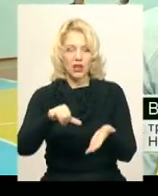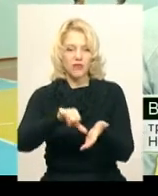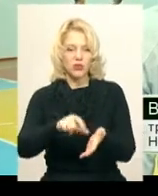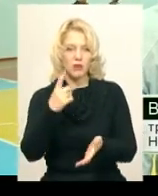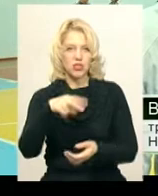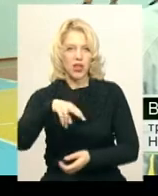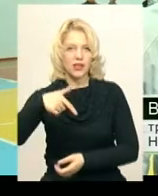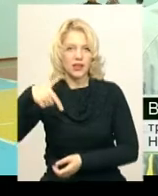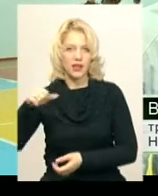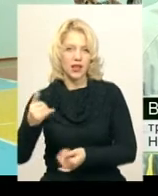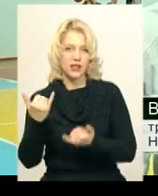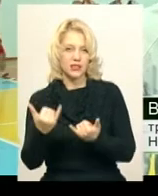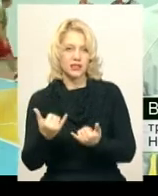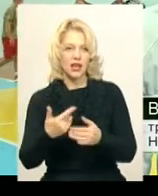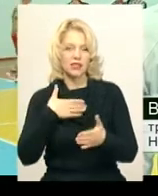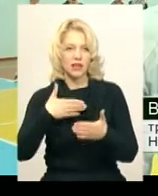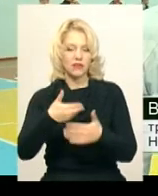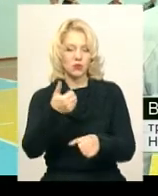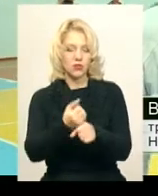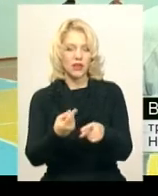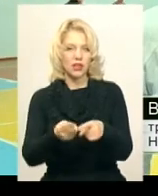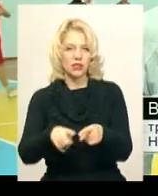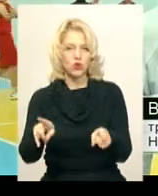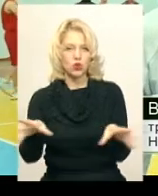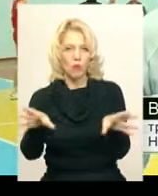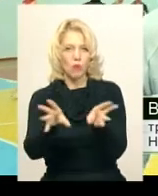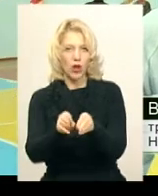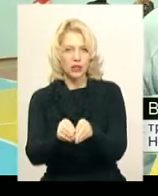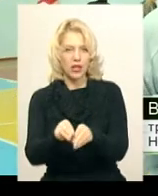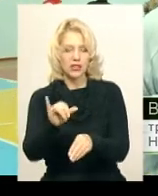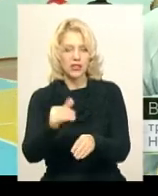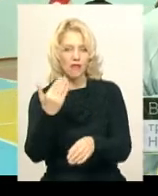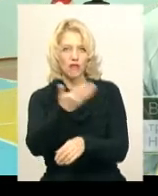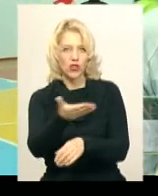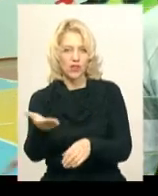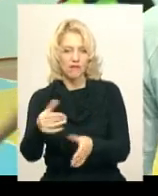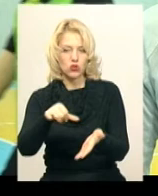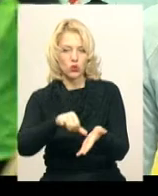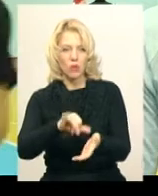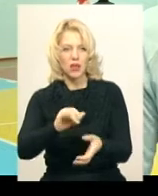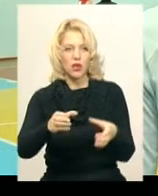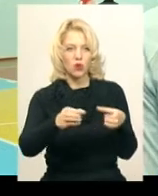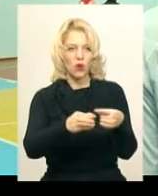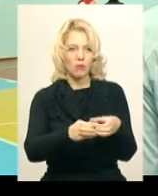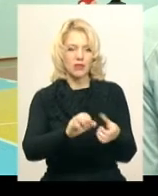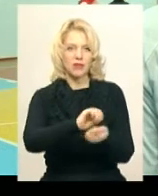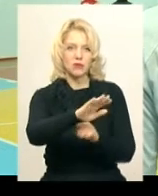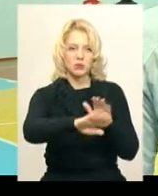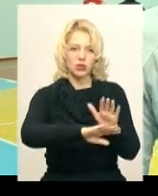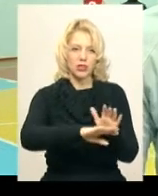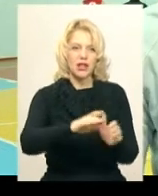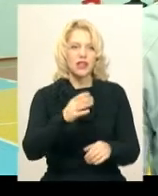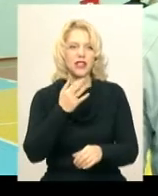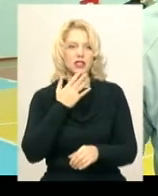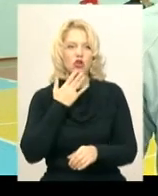першій лізі. І зараз активно працюємо над тим, щоб поєднати. І вони виступали і в команді Дідібала, і в Канець-Подільському національному